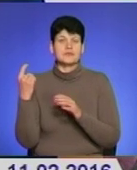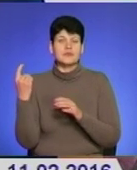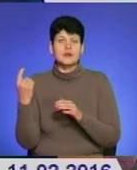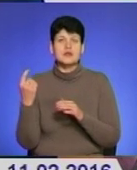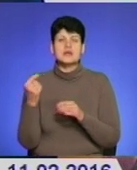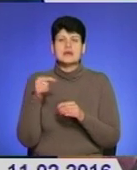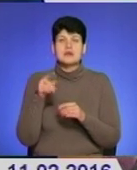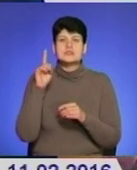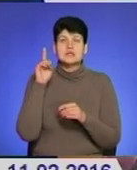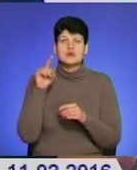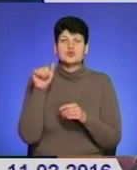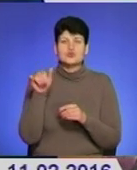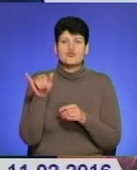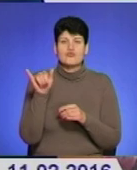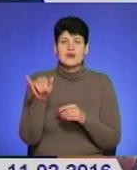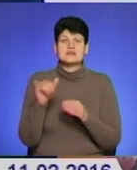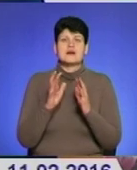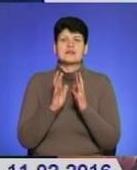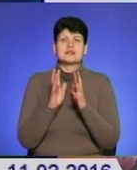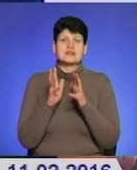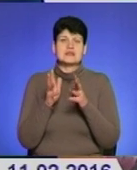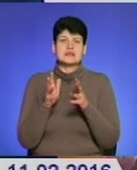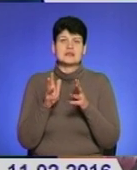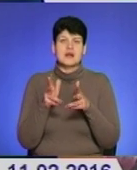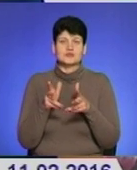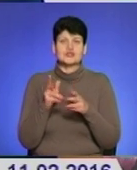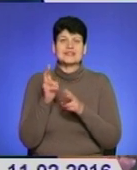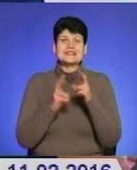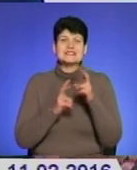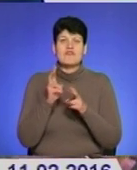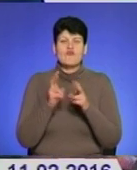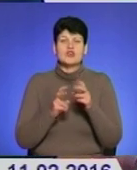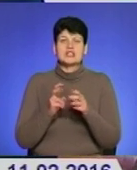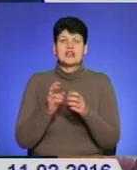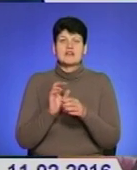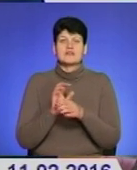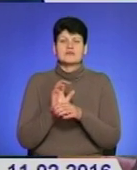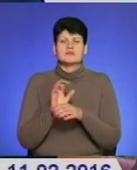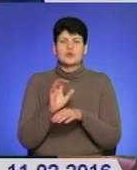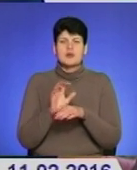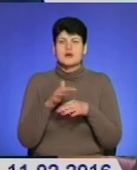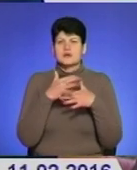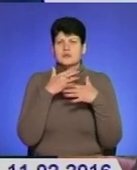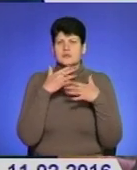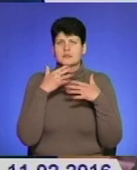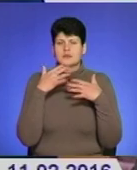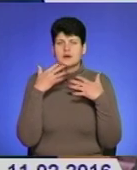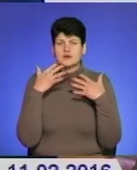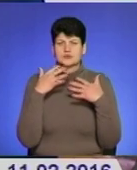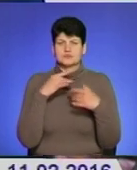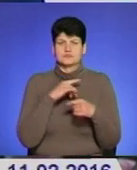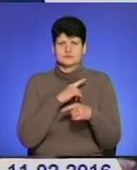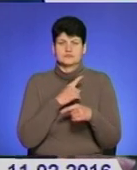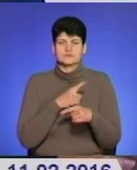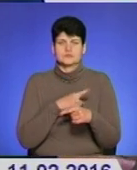тракторний, Мінський тракторний завод виробляє дуже велику лінійку по потужностях, від